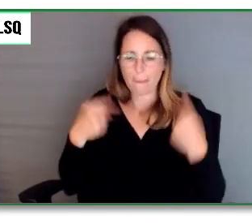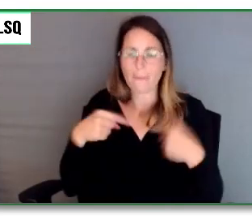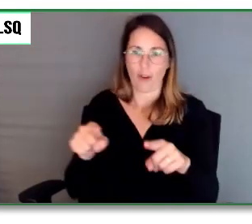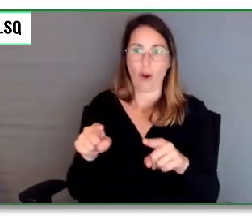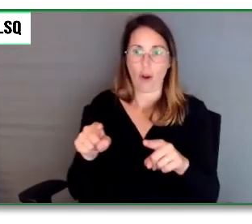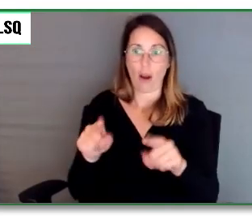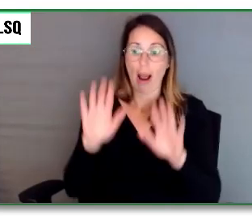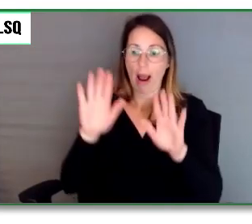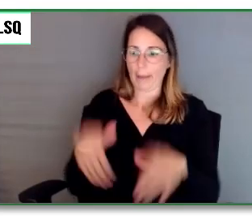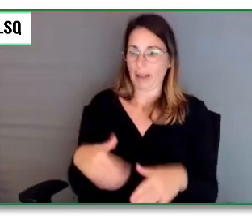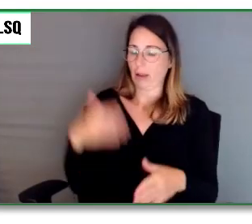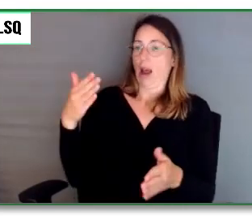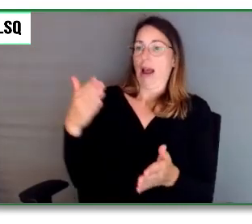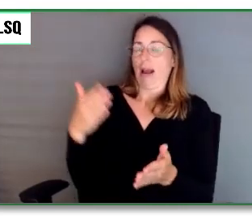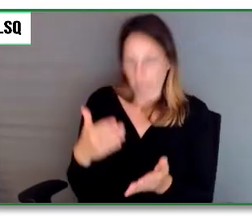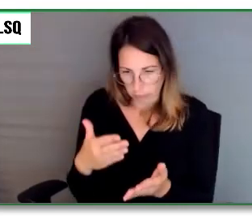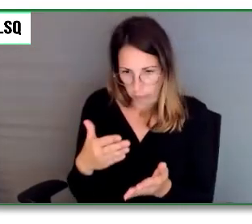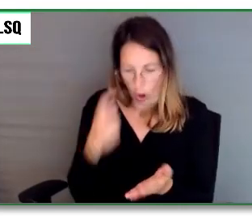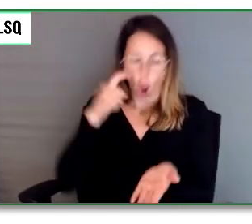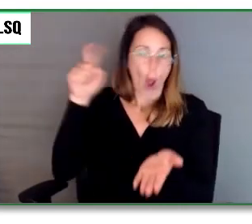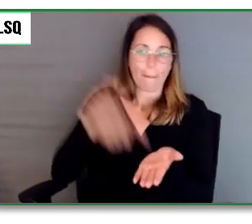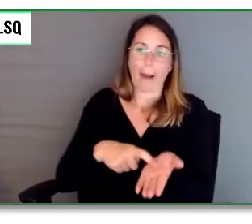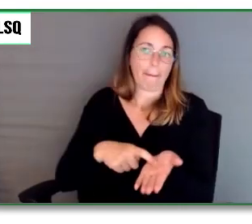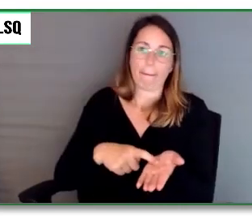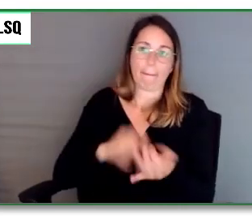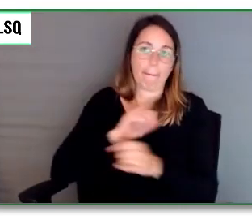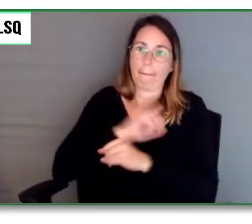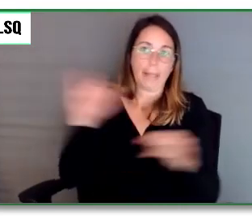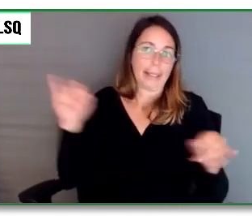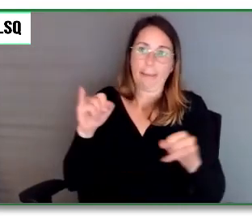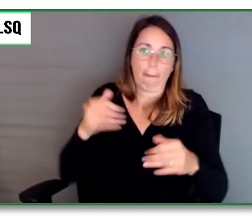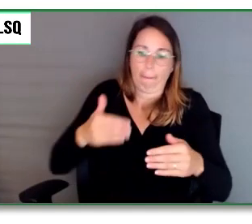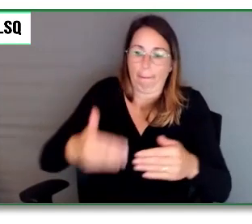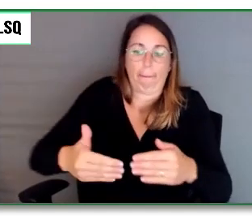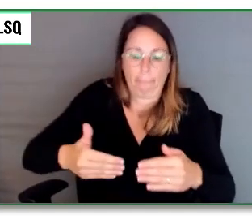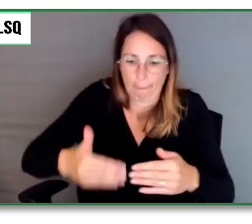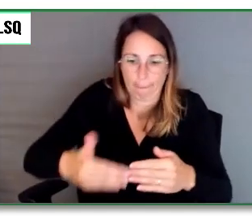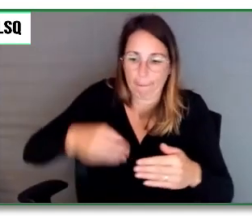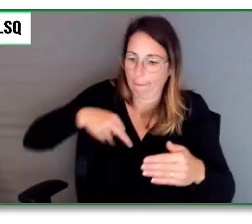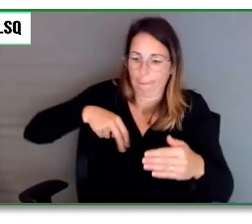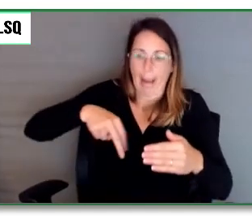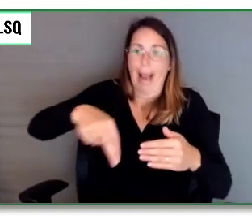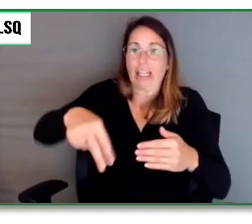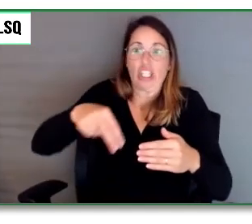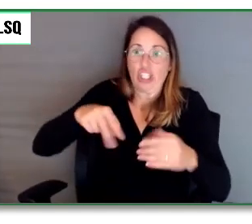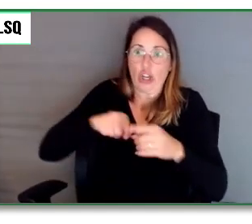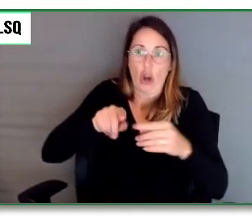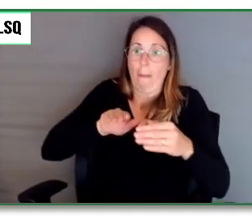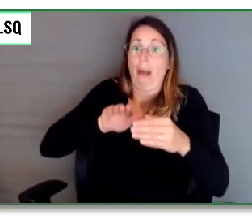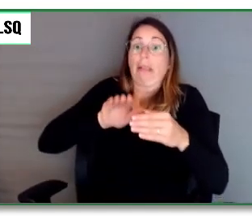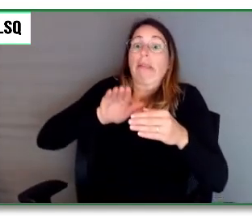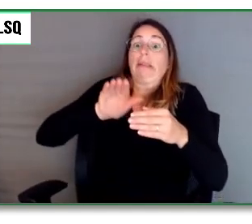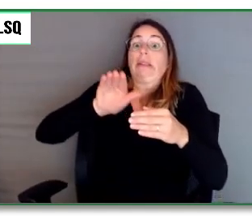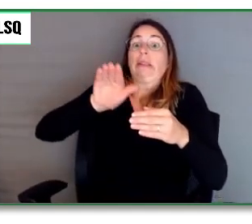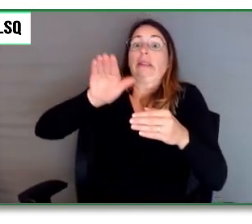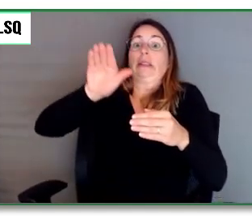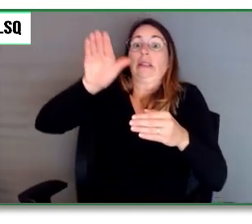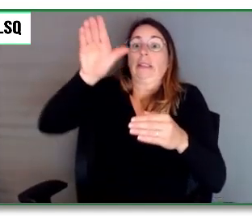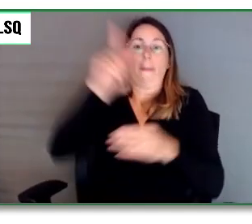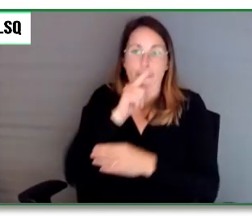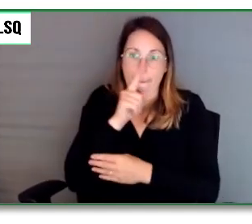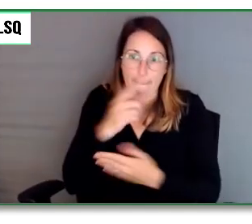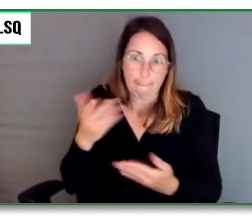vous rendez compte que vous ne pouvez plus marcher parce que c'est beaucoup plus à pic que vous ne le pensiez. Ou parfois, pour la personne,